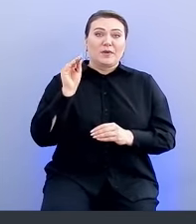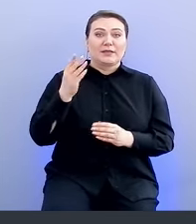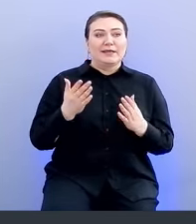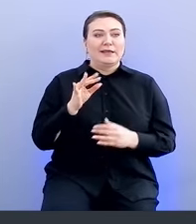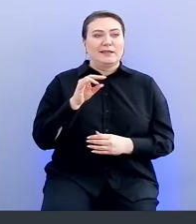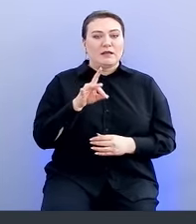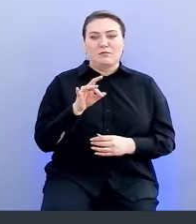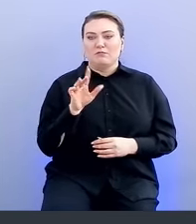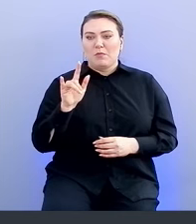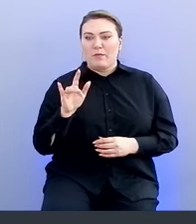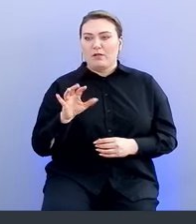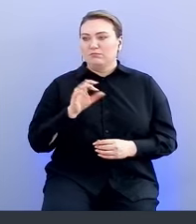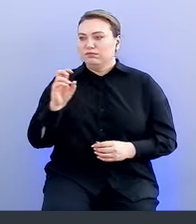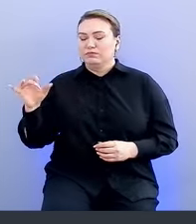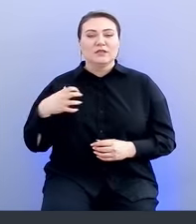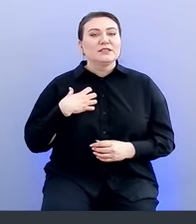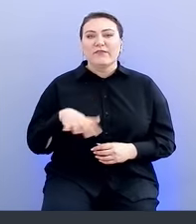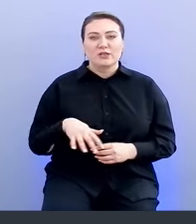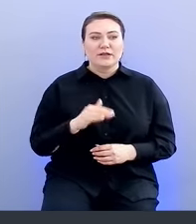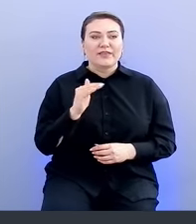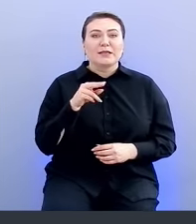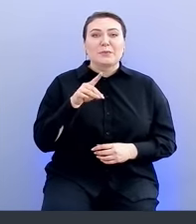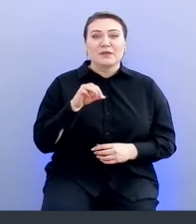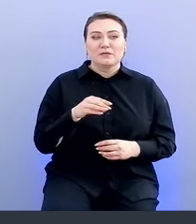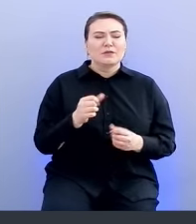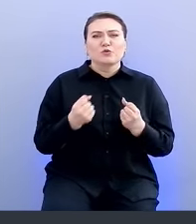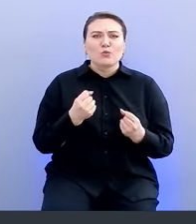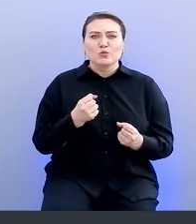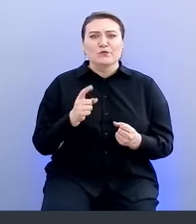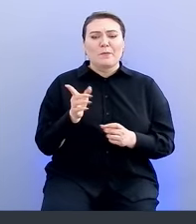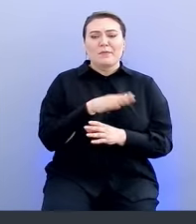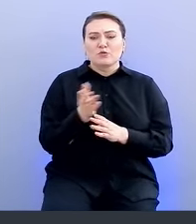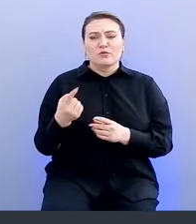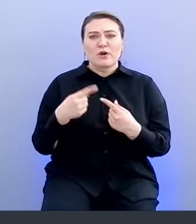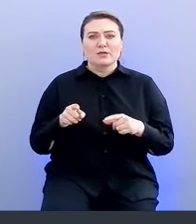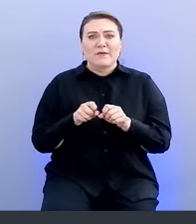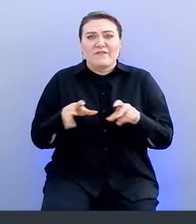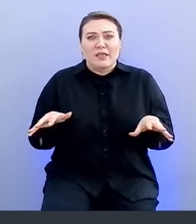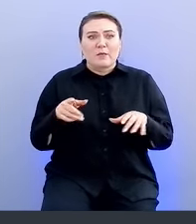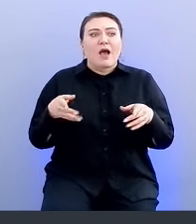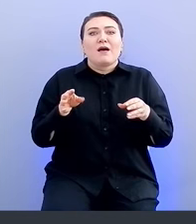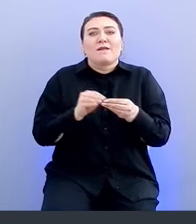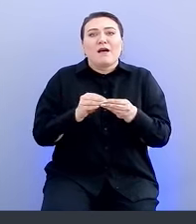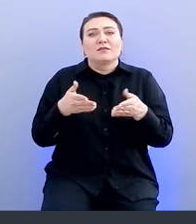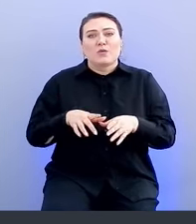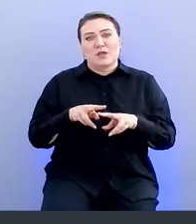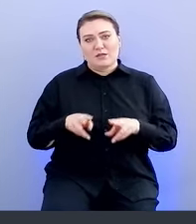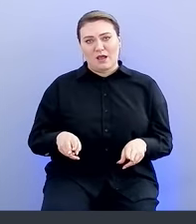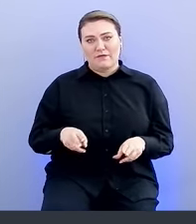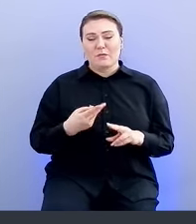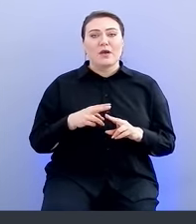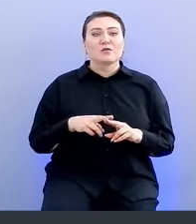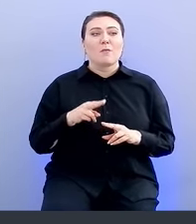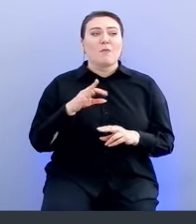интерпробел, неважно. Фингерпринт настолько устойчивый, что даже между разными ветками он остается одинаковым. Поэтому